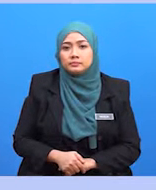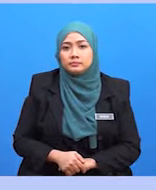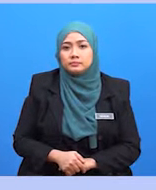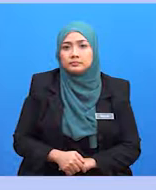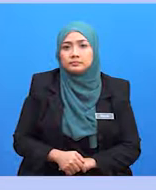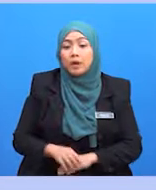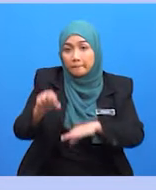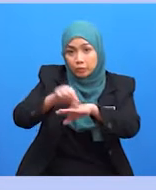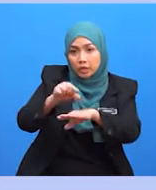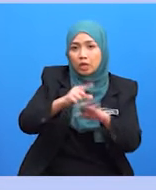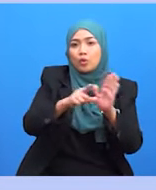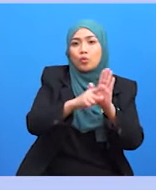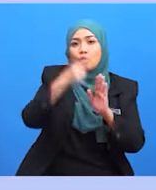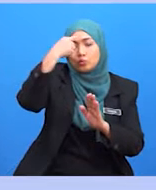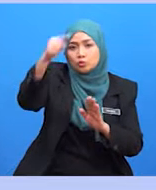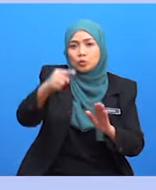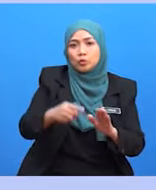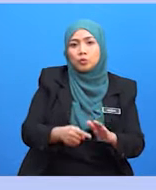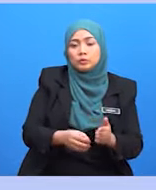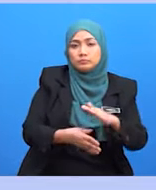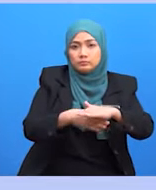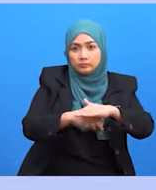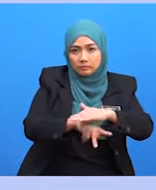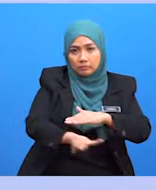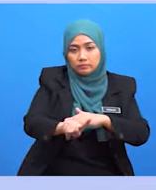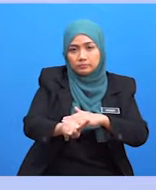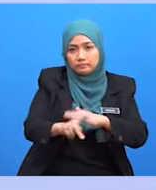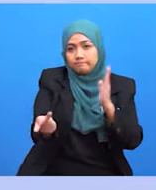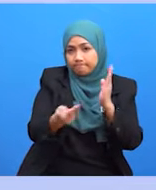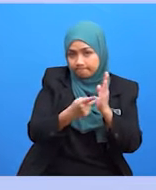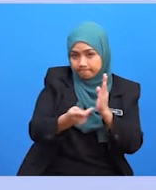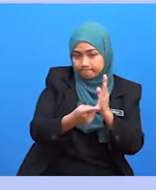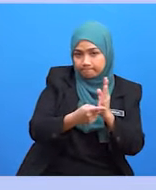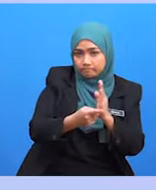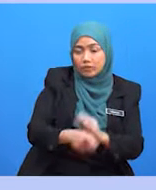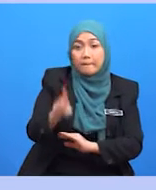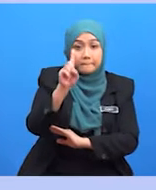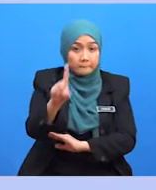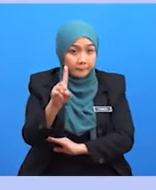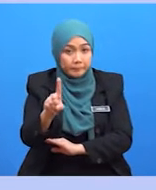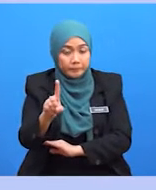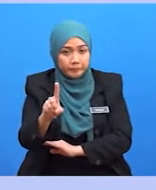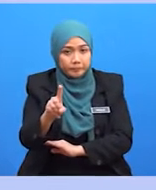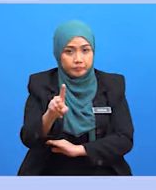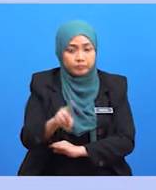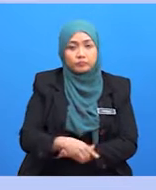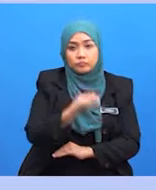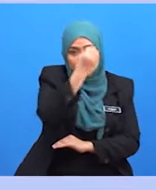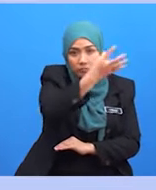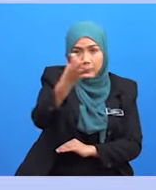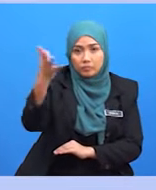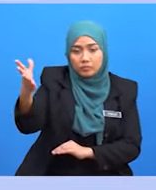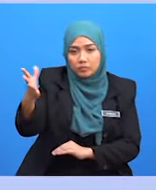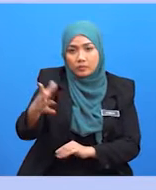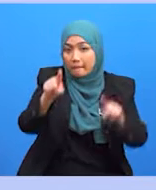Penggunaan logo untuk percetakan teknikal Yang pertama adalah format logo untuk gunaan